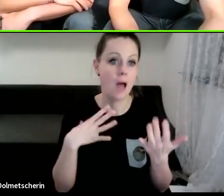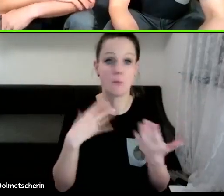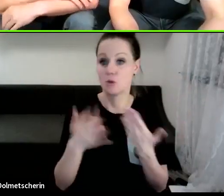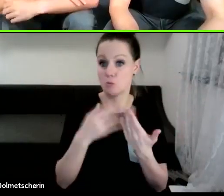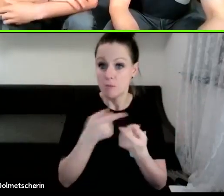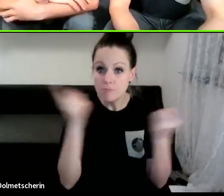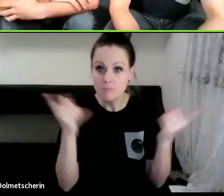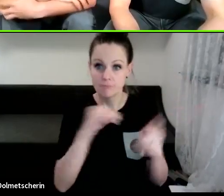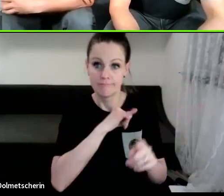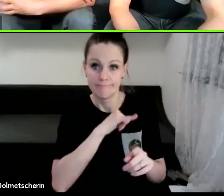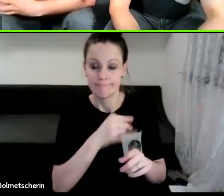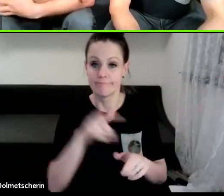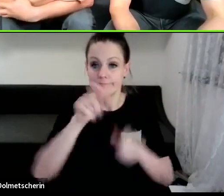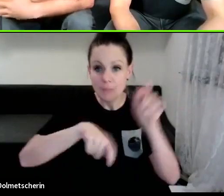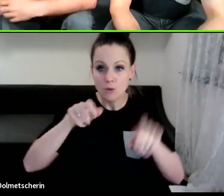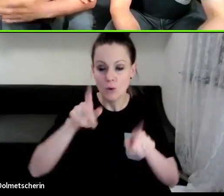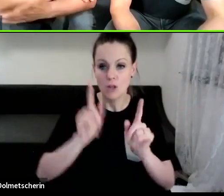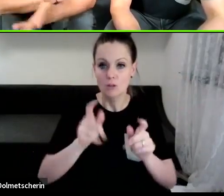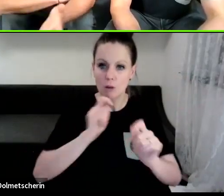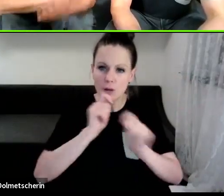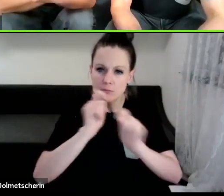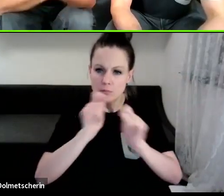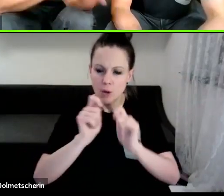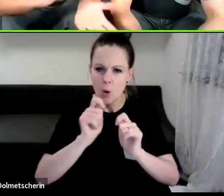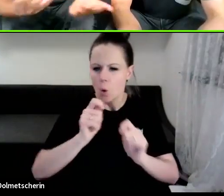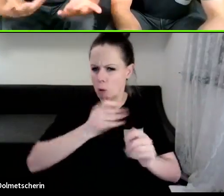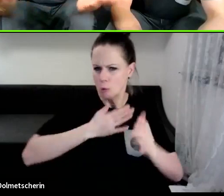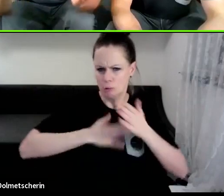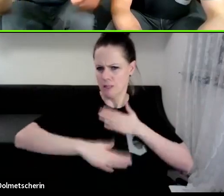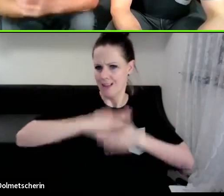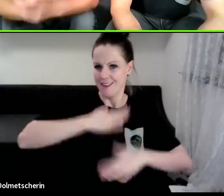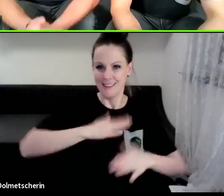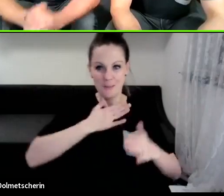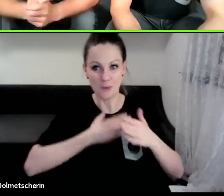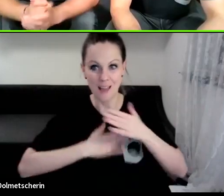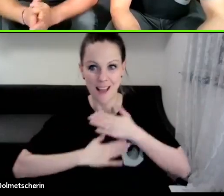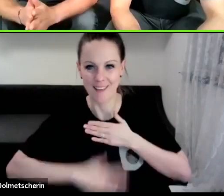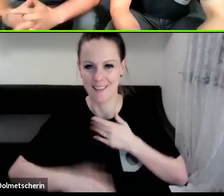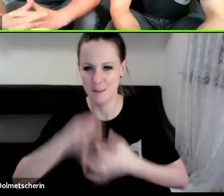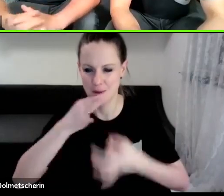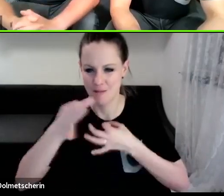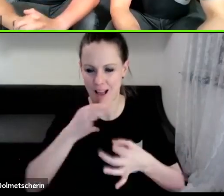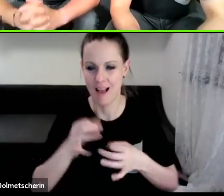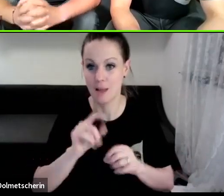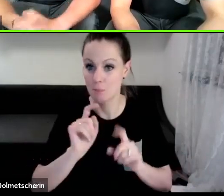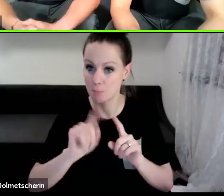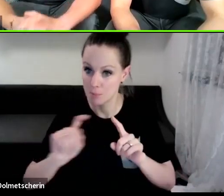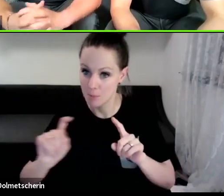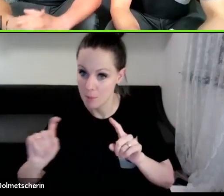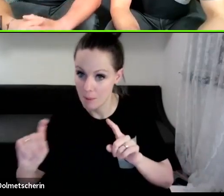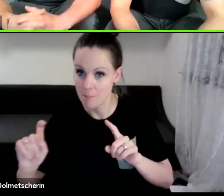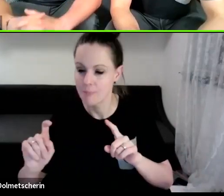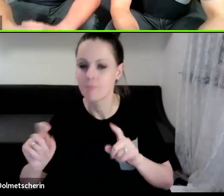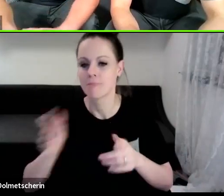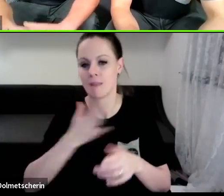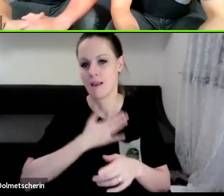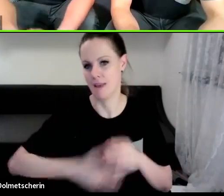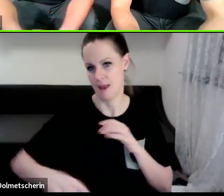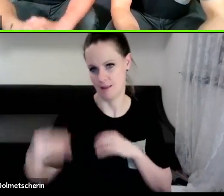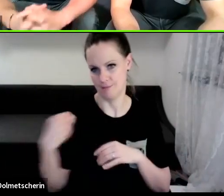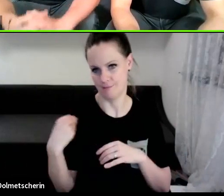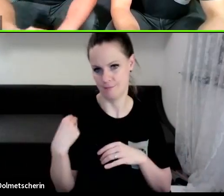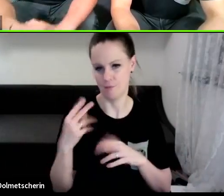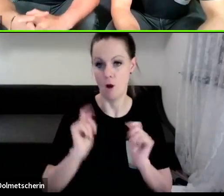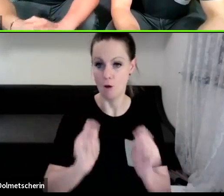interviewen sollen bei unangenehme und angenehme Fragen an Punkt, Punkt, Punkt. Ihr könnt euch gerne an uns wenden und uns